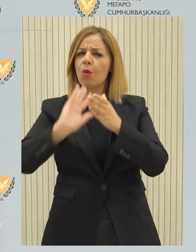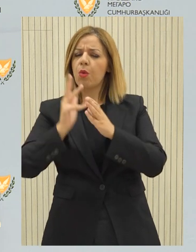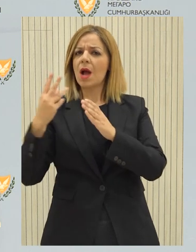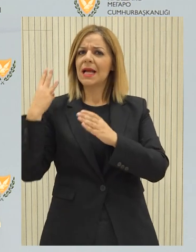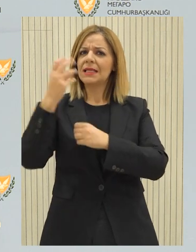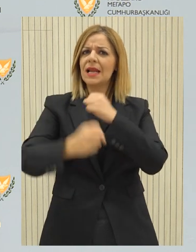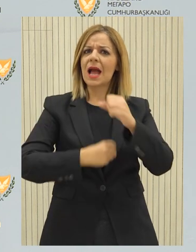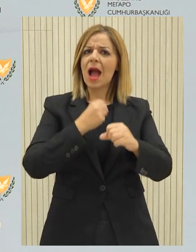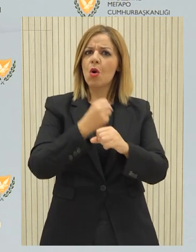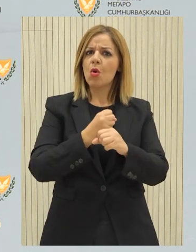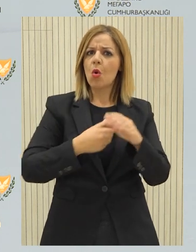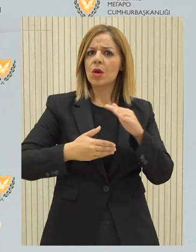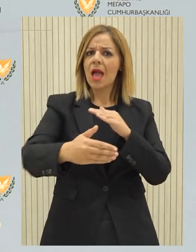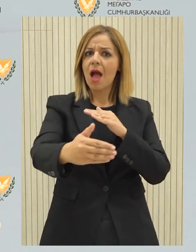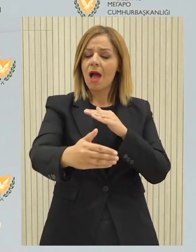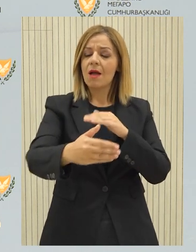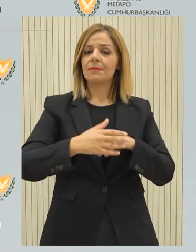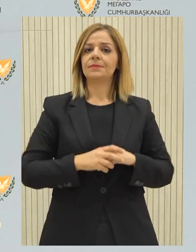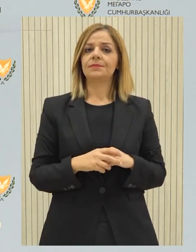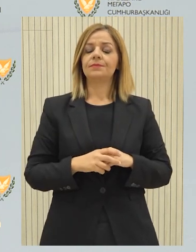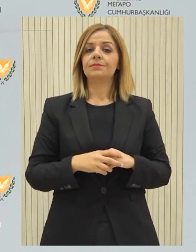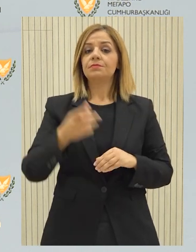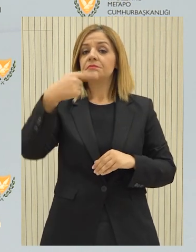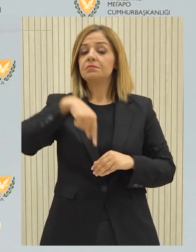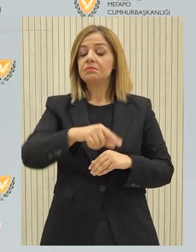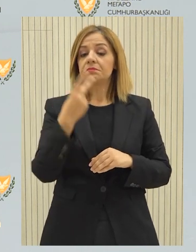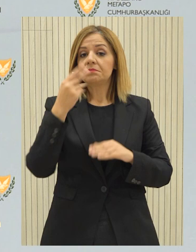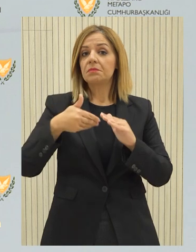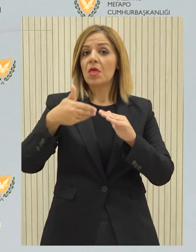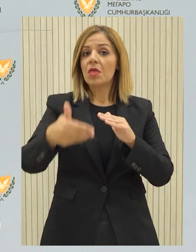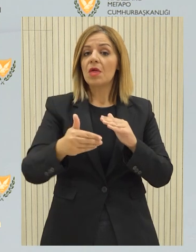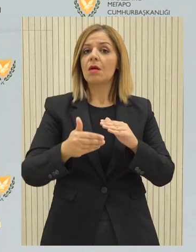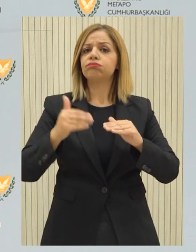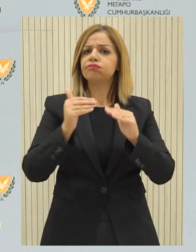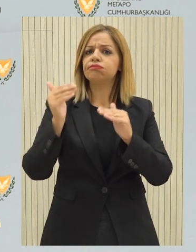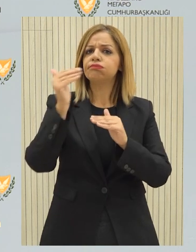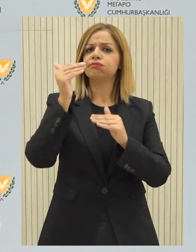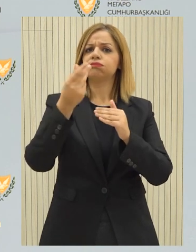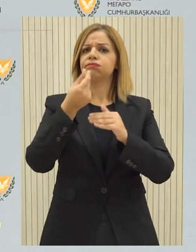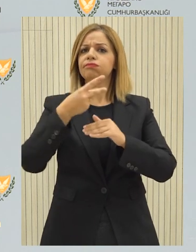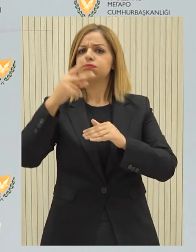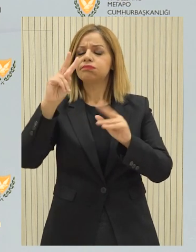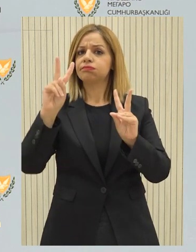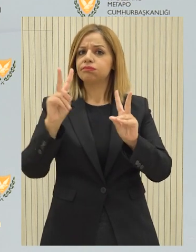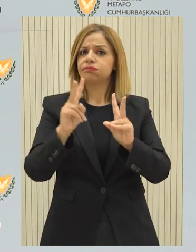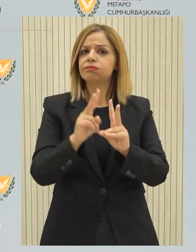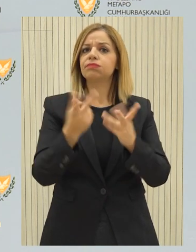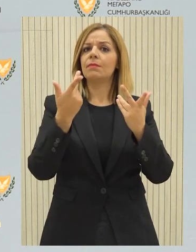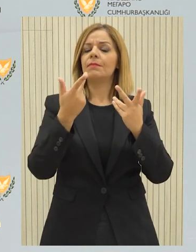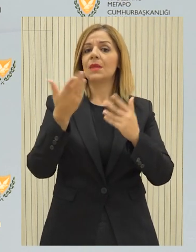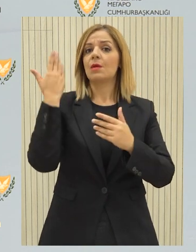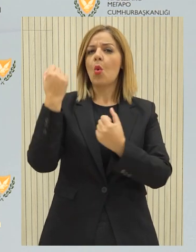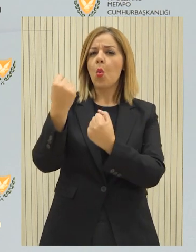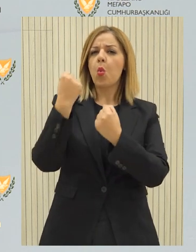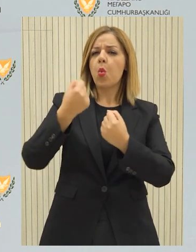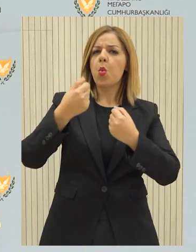3 ετ ή 2023-2025. Οι προβλέψεις για συνέχιση της επιβράδυνσης του πληθωρισμού ανάπτυξη της ίδια ισχυρής